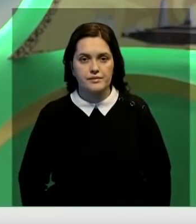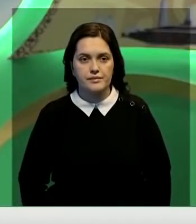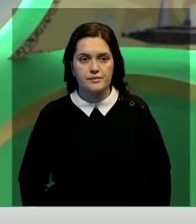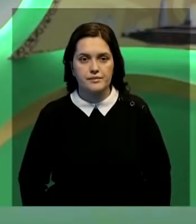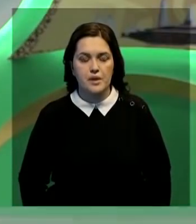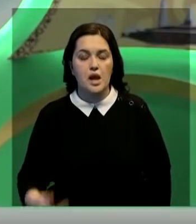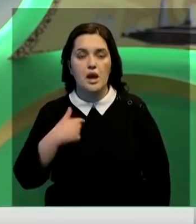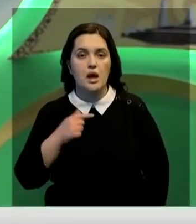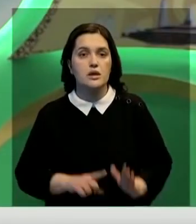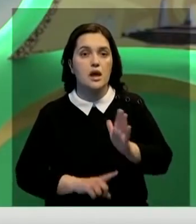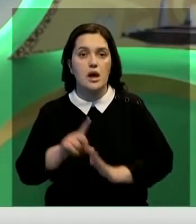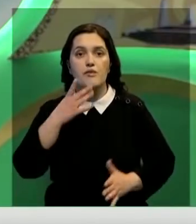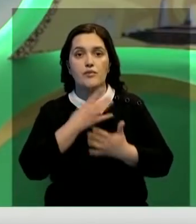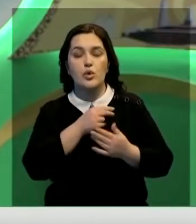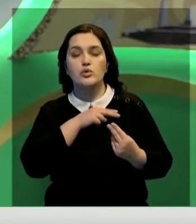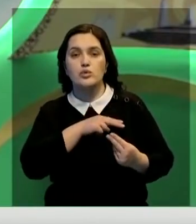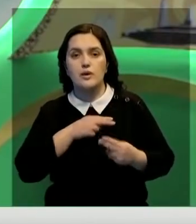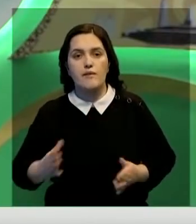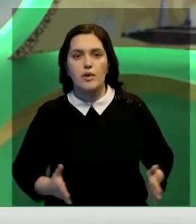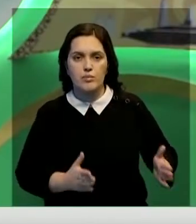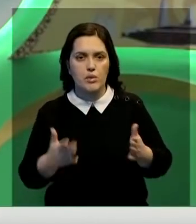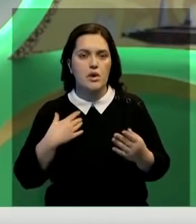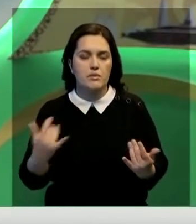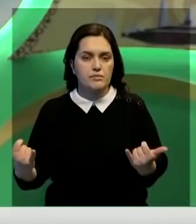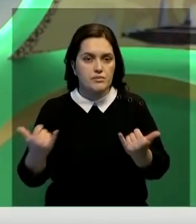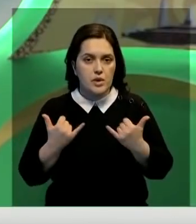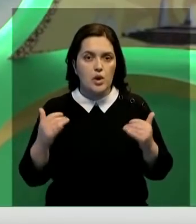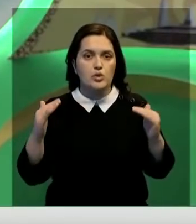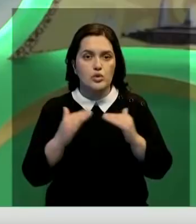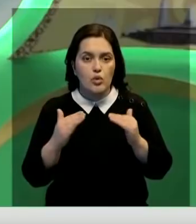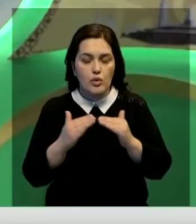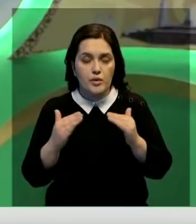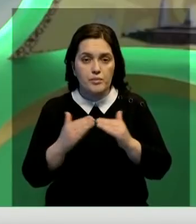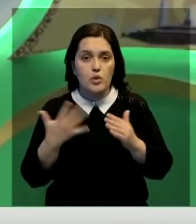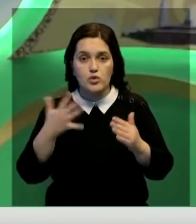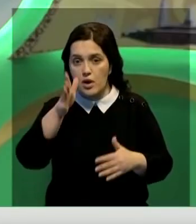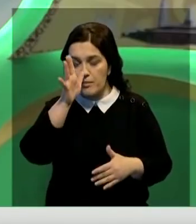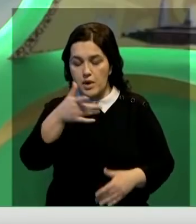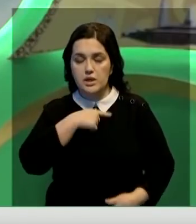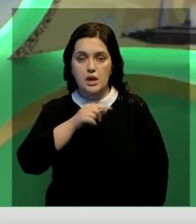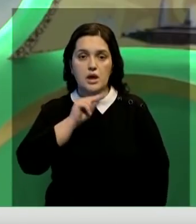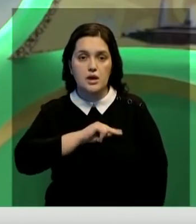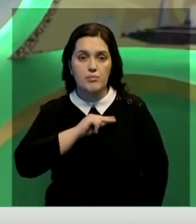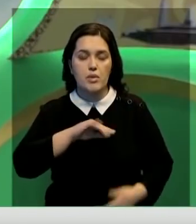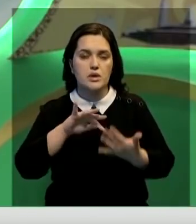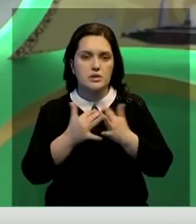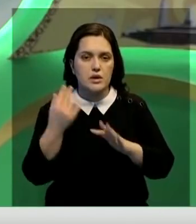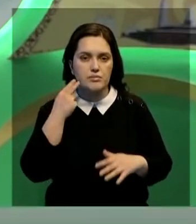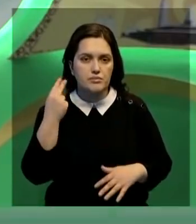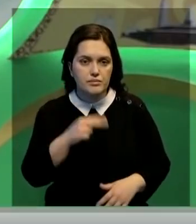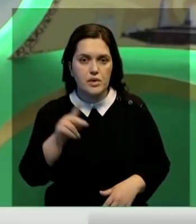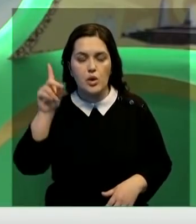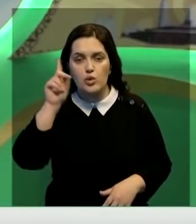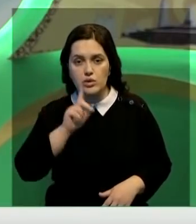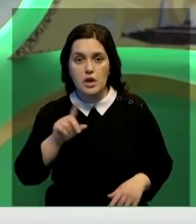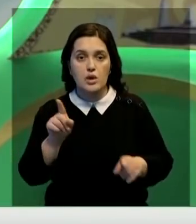Я начал свой трудовой путь здесь. Мне предоставили дом, выделили подъёмный. Уже пятый год работаю. Село образцовое, уютное.